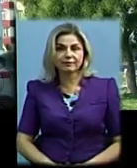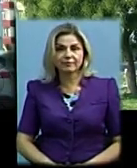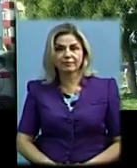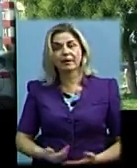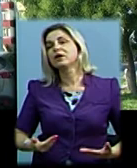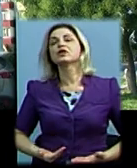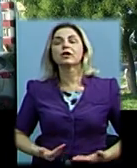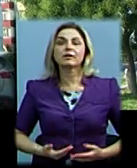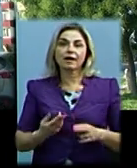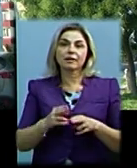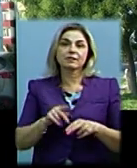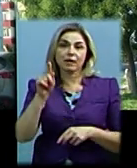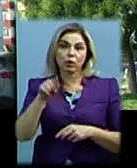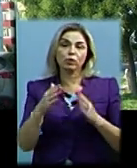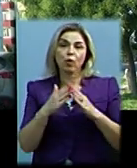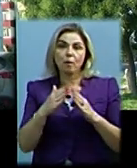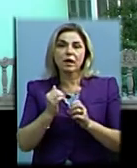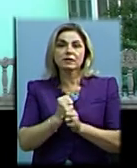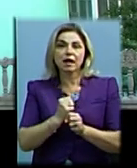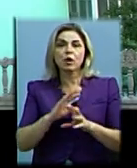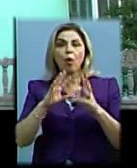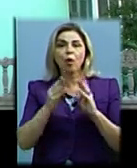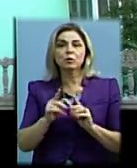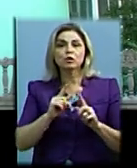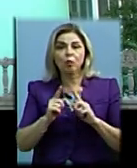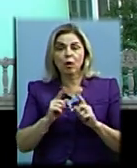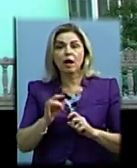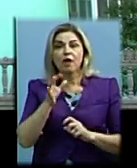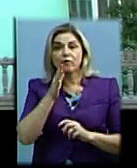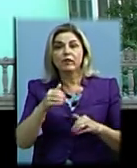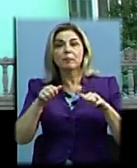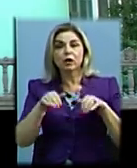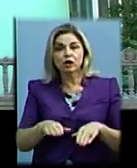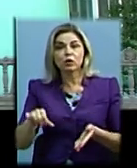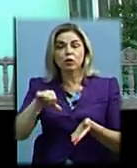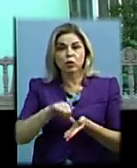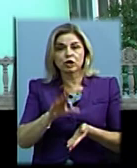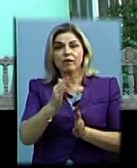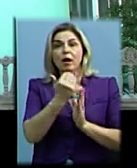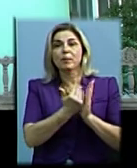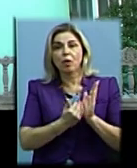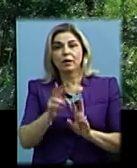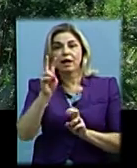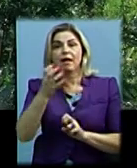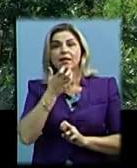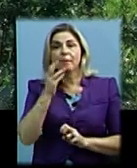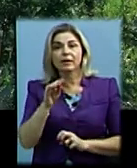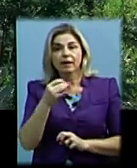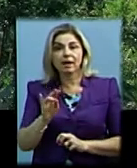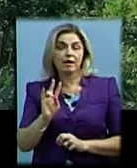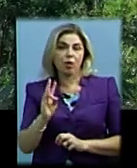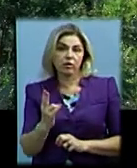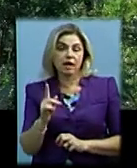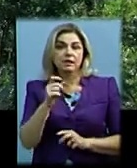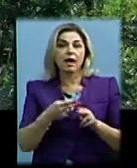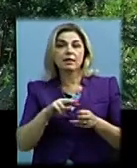Мешканці цього будинку провели загальні збори, під час яких прийняли рішення взяти участь у програмі «Теплий Миколаїв». За цим